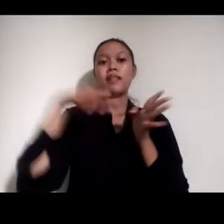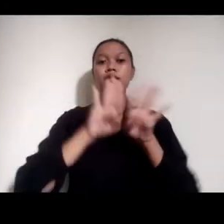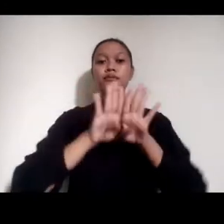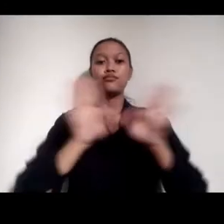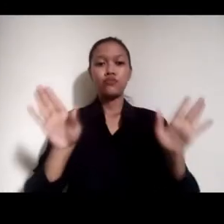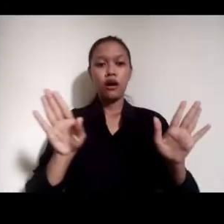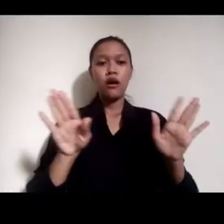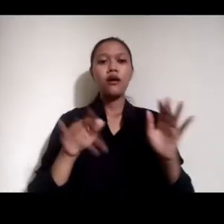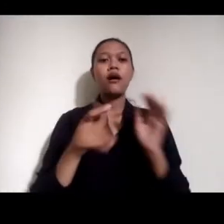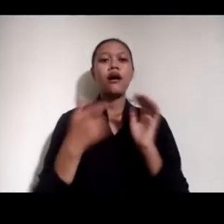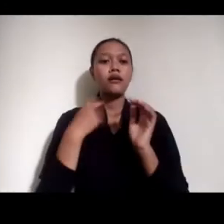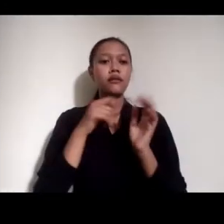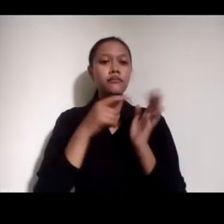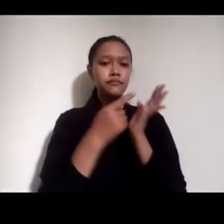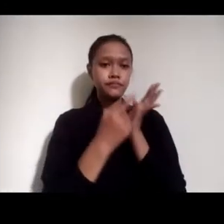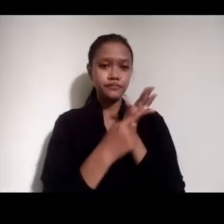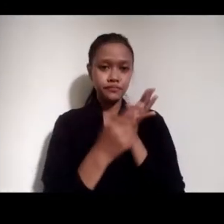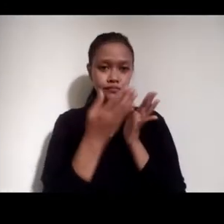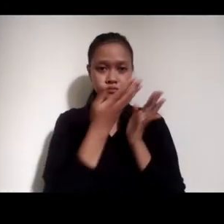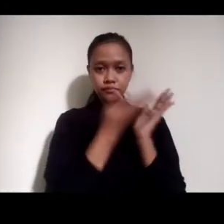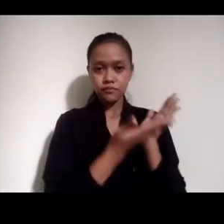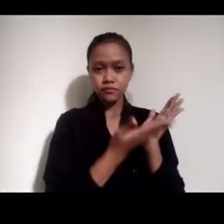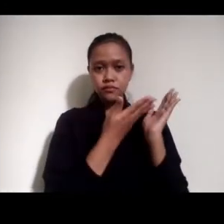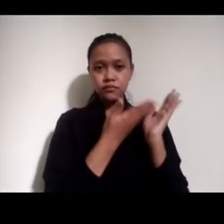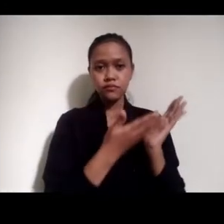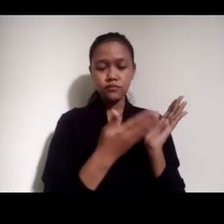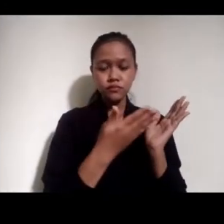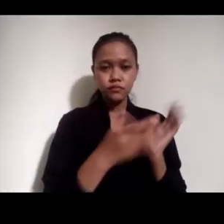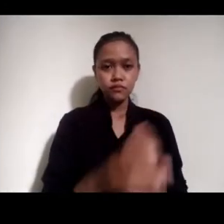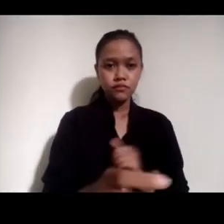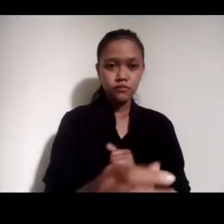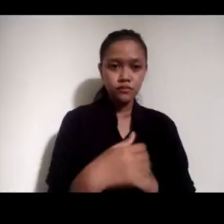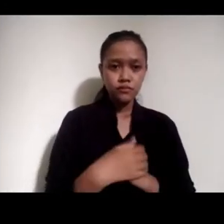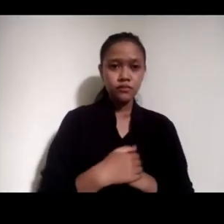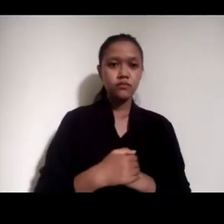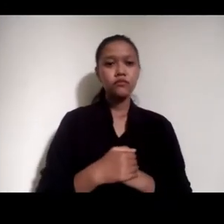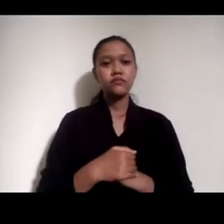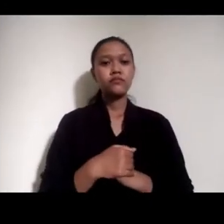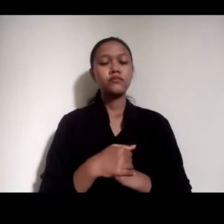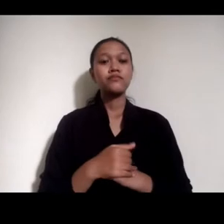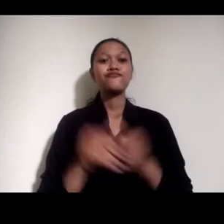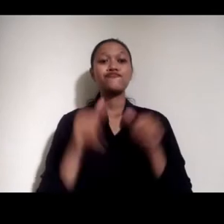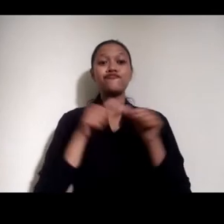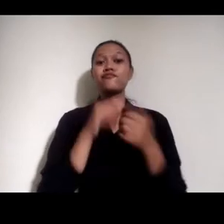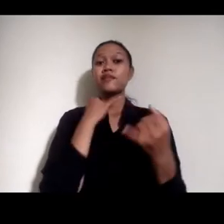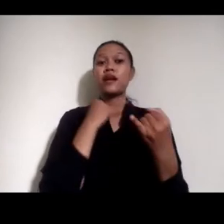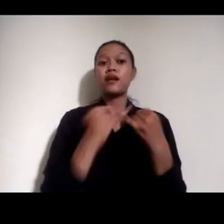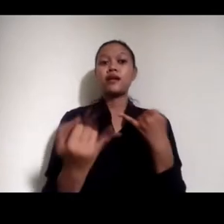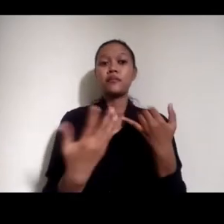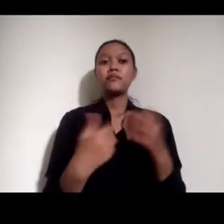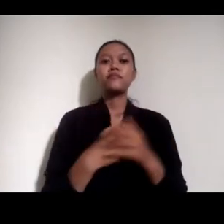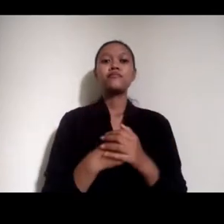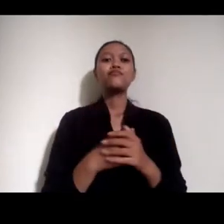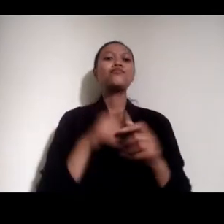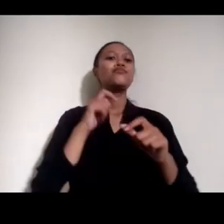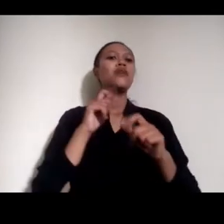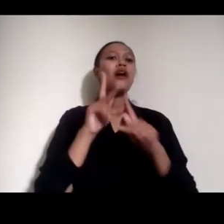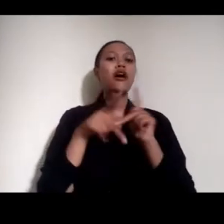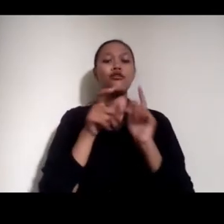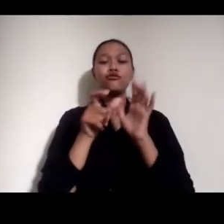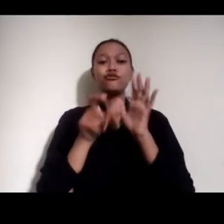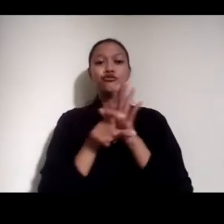Misalnya OpenStreetMap Atau data media sosial Yang terakhir adalah Pilihannya ketika kita Tidak